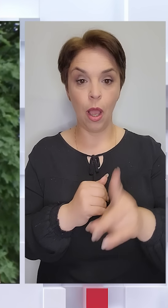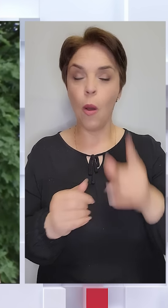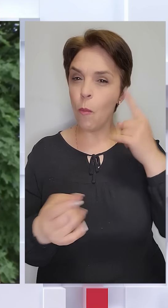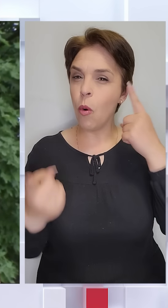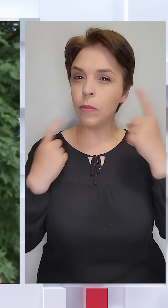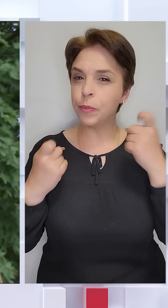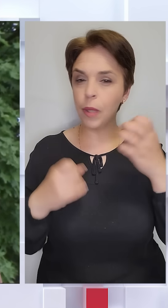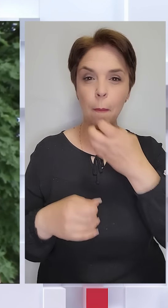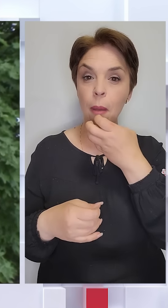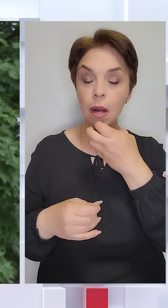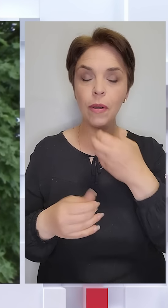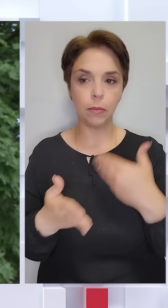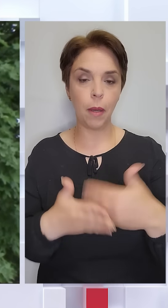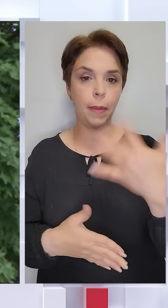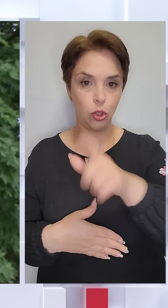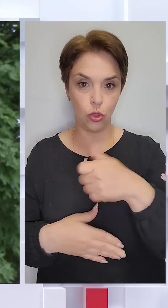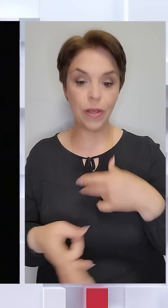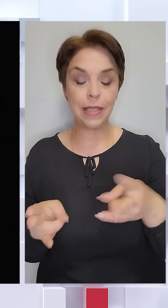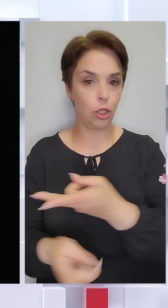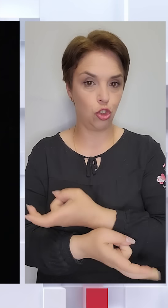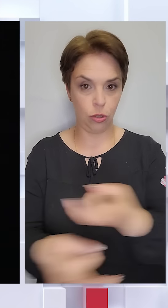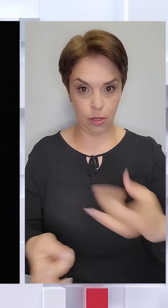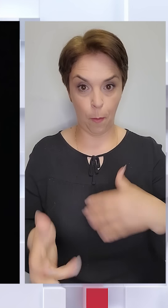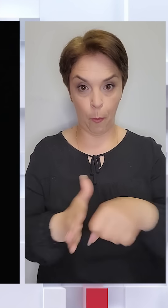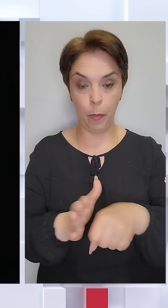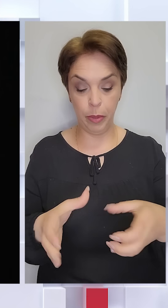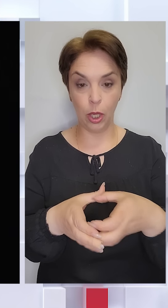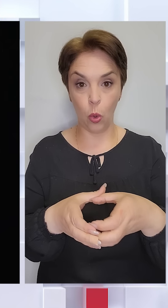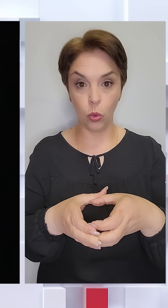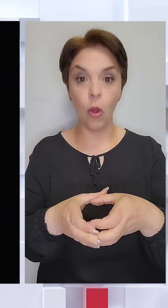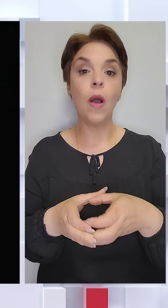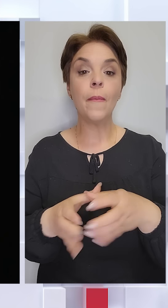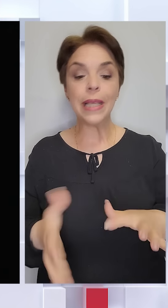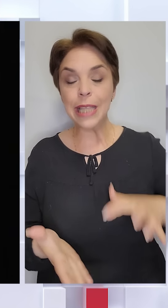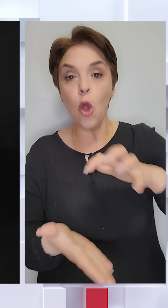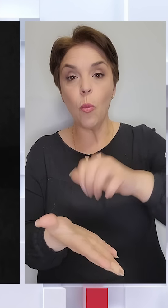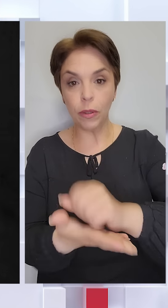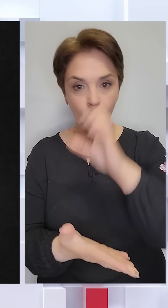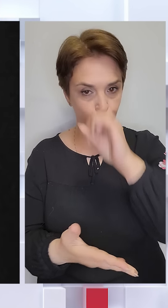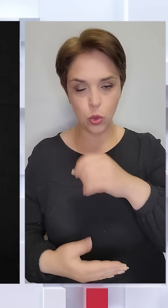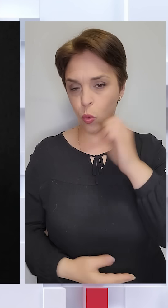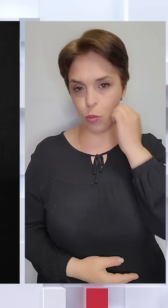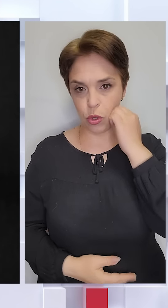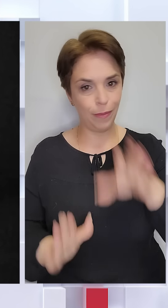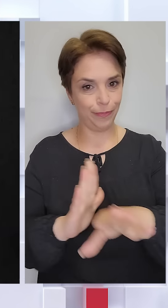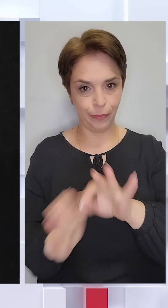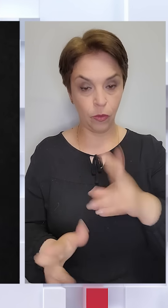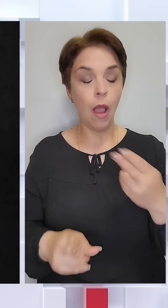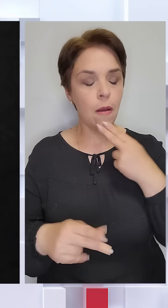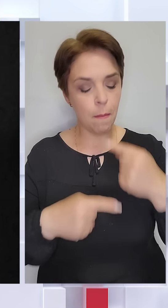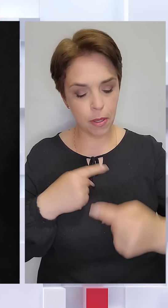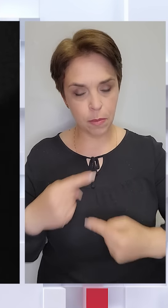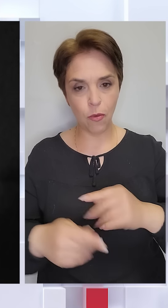приблизно 50 чоловік залишилося батальйону. Захопити Вовчанськ нахрапом московитів не вийшло, тож вони майже безперервно